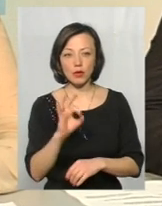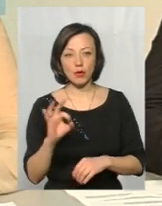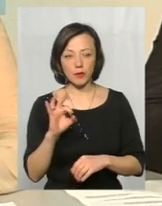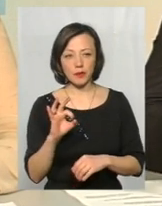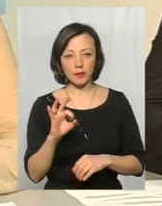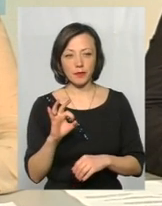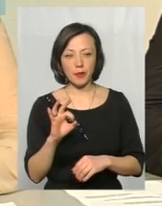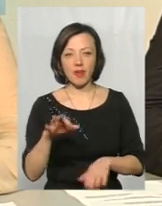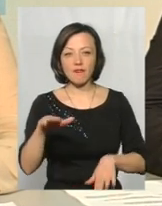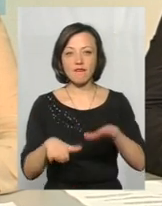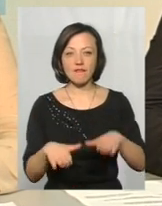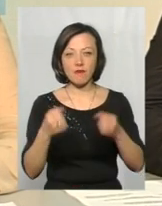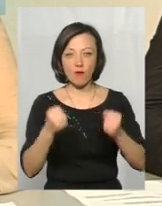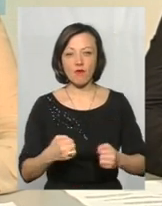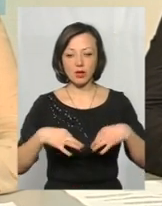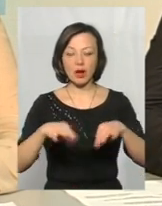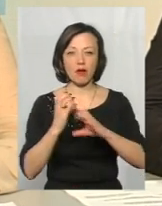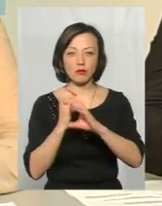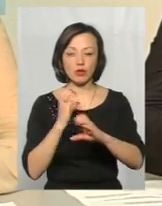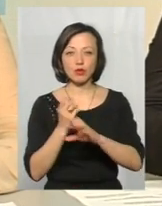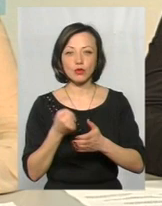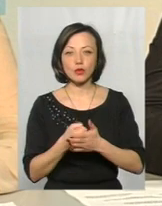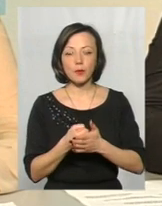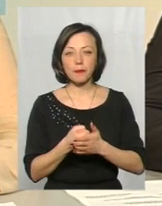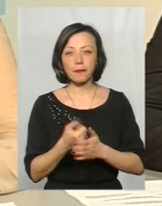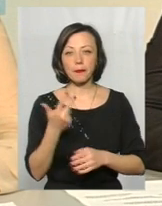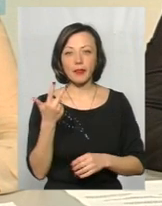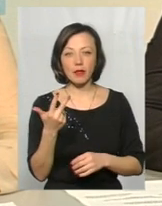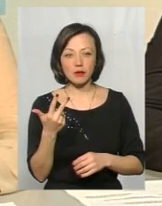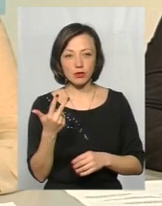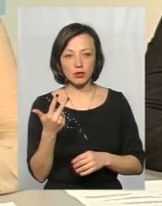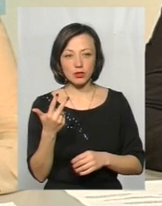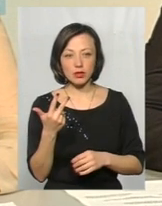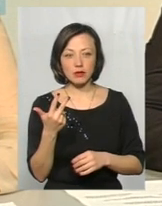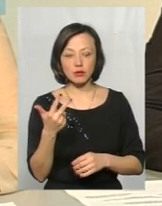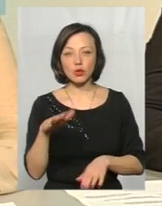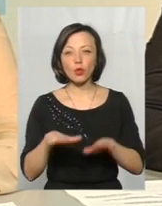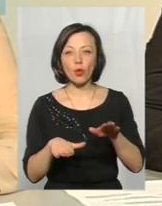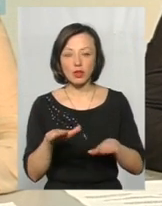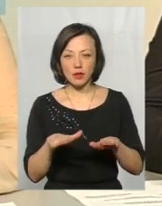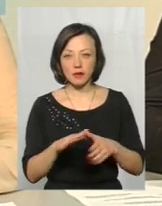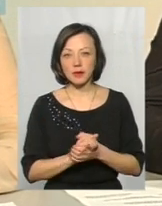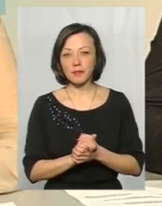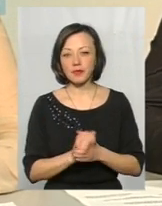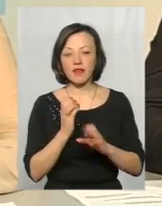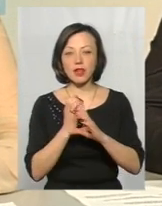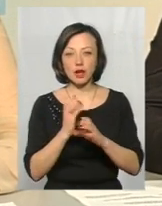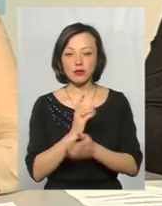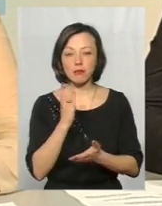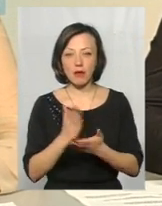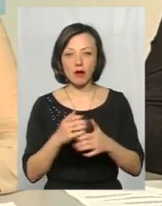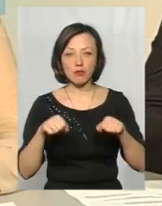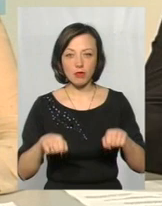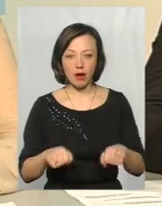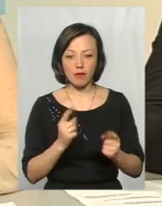вагової категорії до трьох тонн. Ось, вантажівки мають право